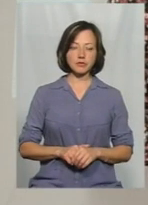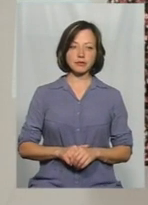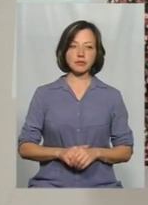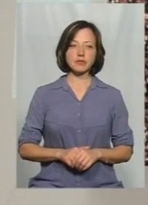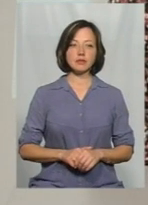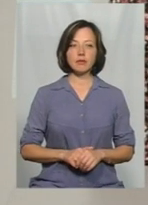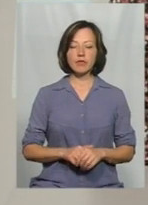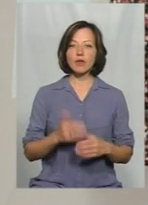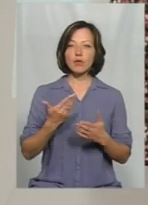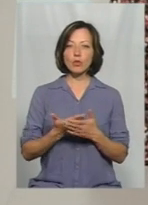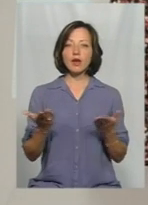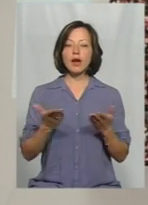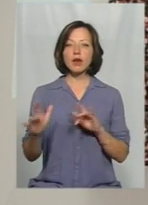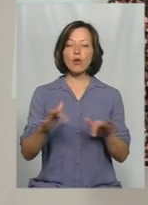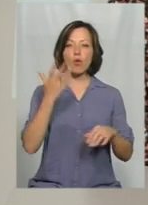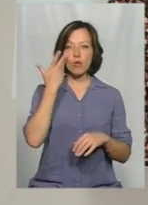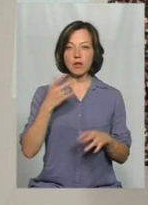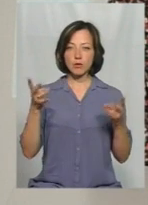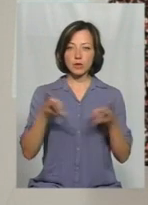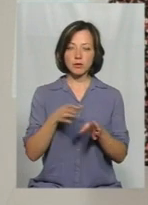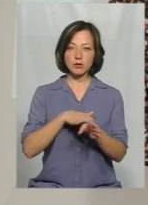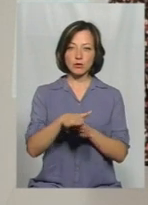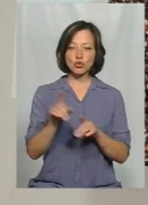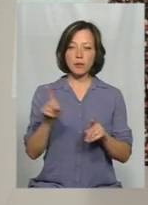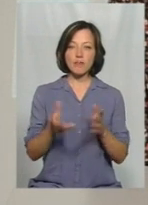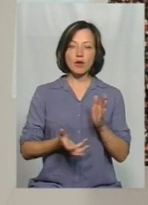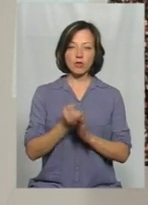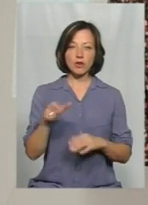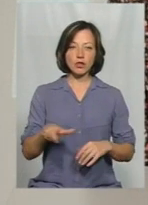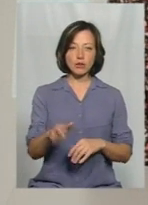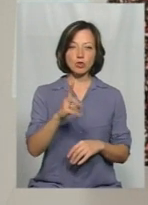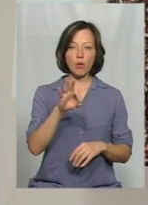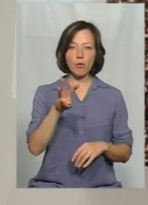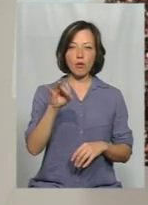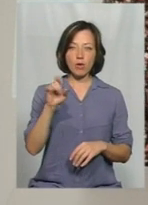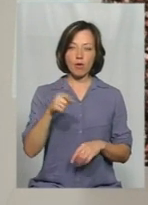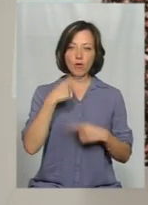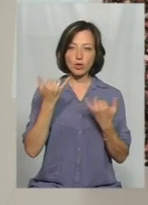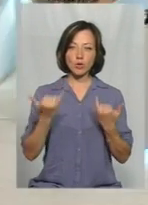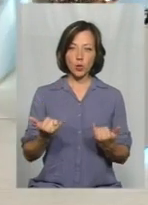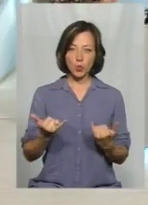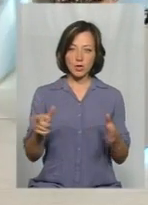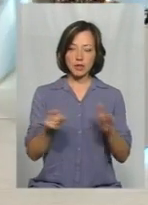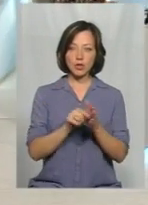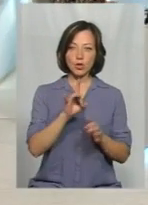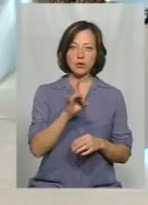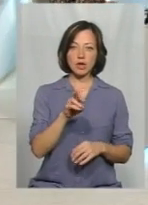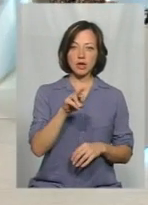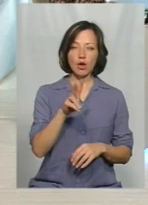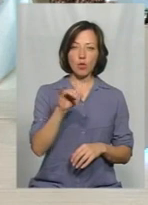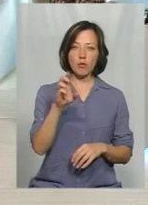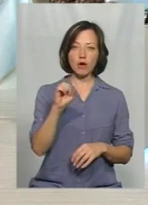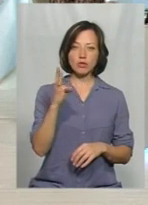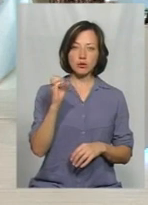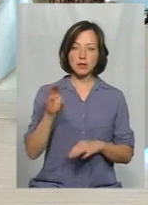Отож, які кроки і коли потрібно реалізувати, аби врятувати річку Хомору, говоримо сьогодні з Русланом Якубашим,